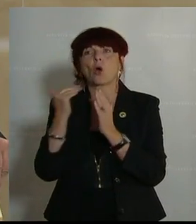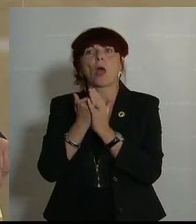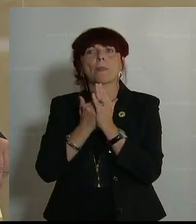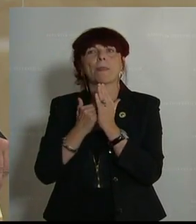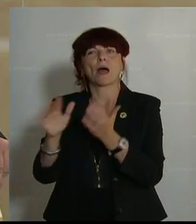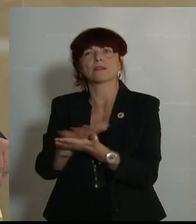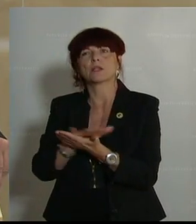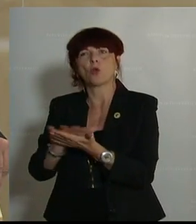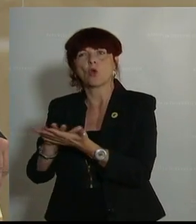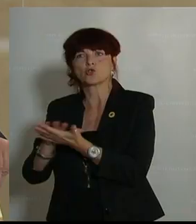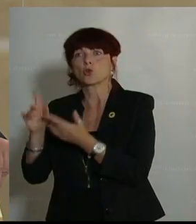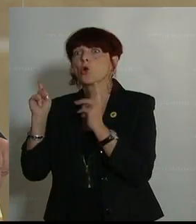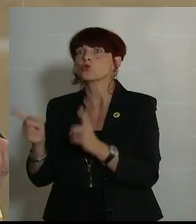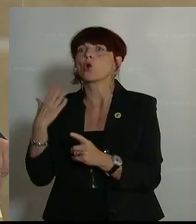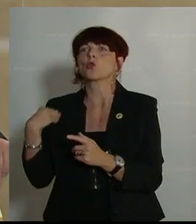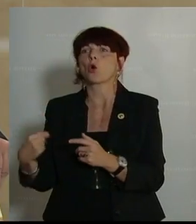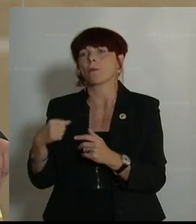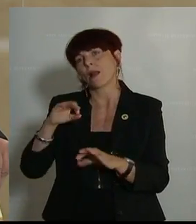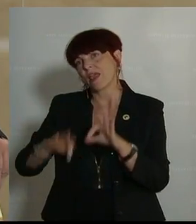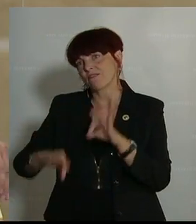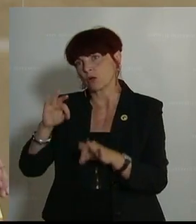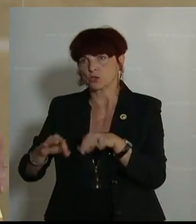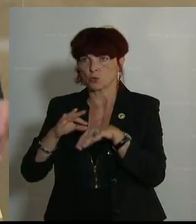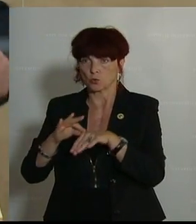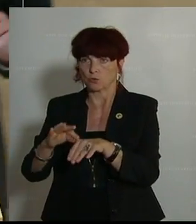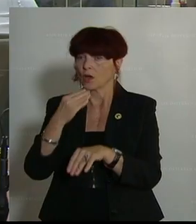nochmals eventuell zu evaluieren. Danke für Ihre Aufmerksamkeit.